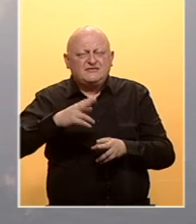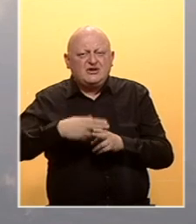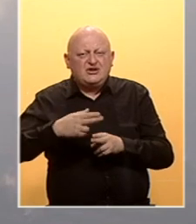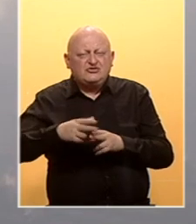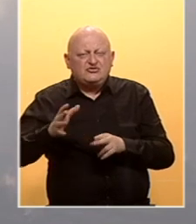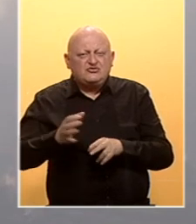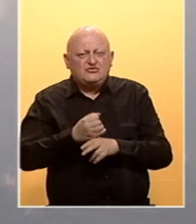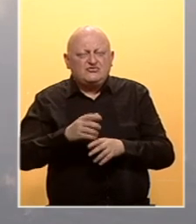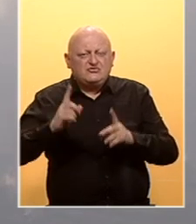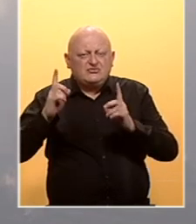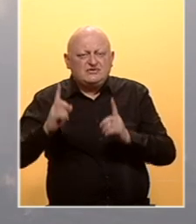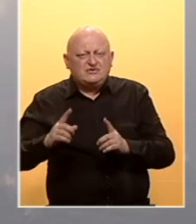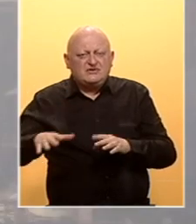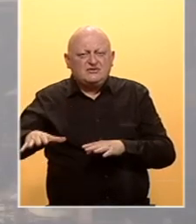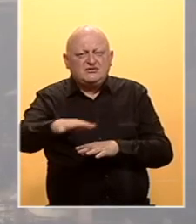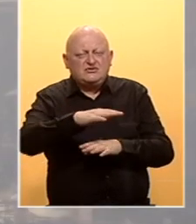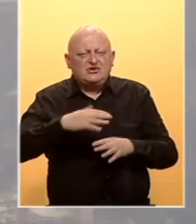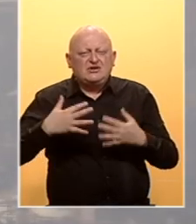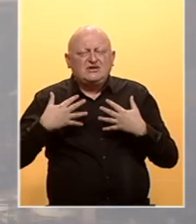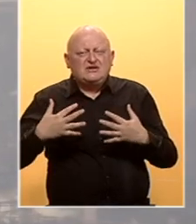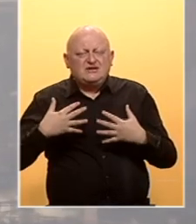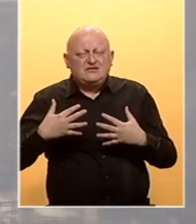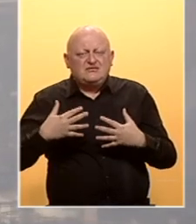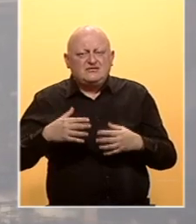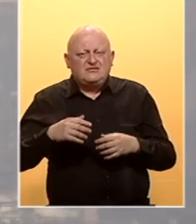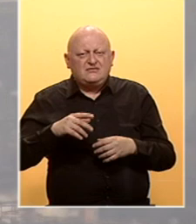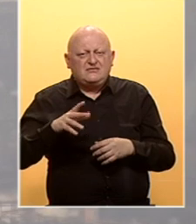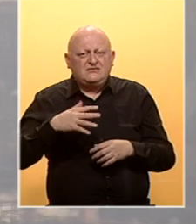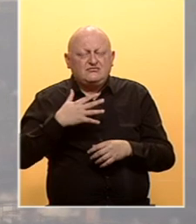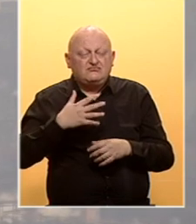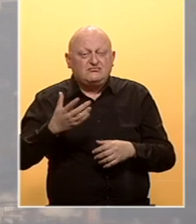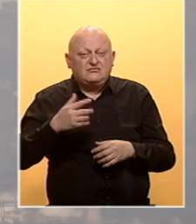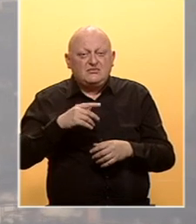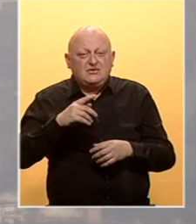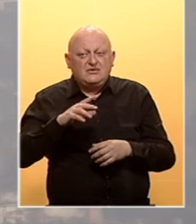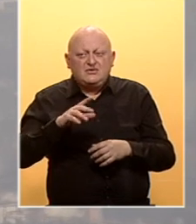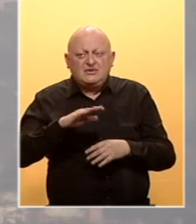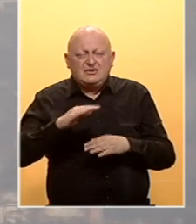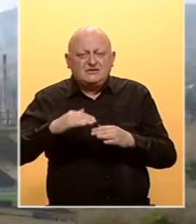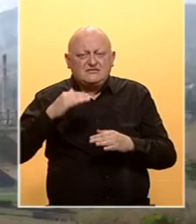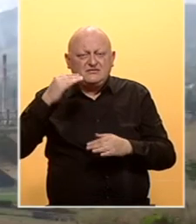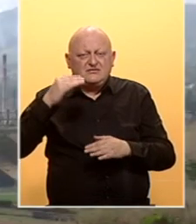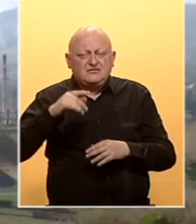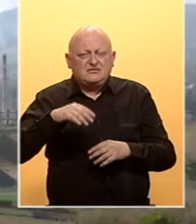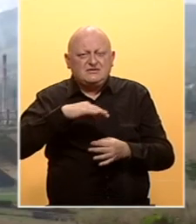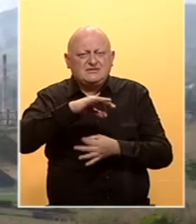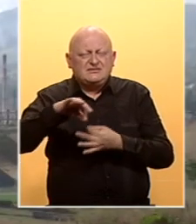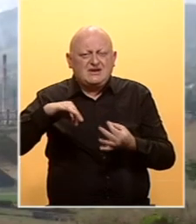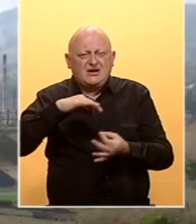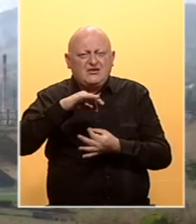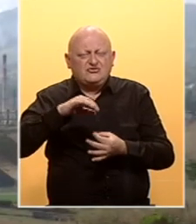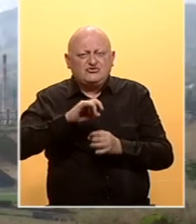dospjevaju u zrak zadržavaju u zoni disanja. Mještani neugroženi naselje ističu da vlasti na svim nivojima i zagađivači